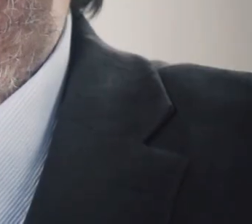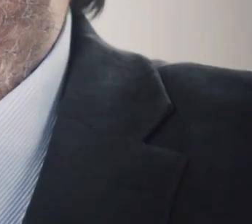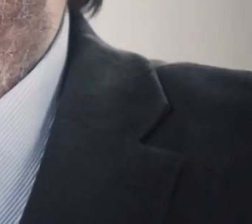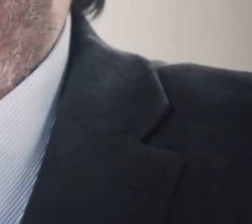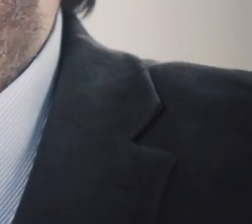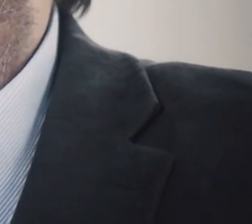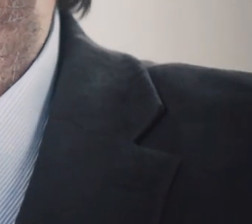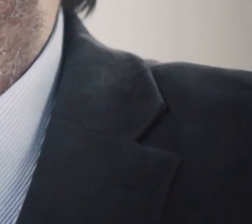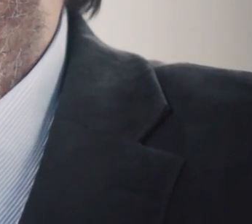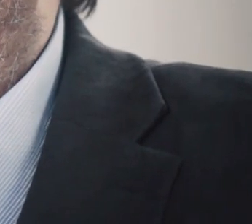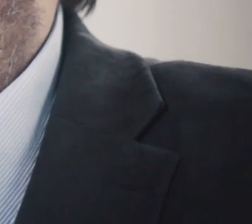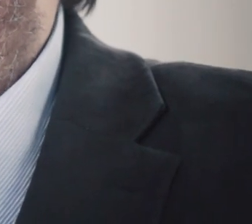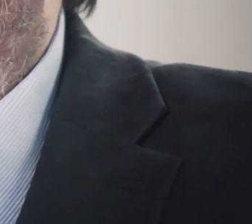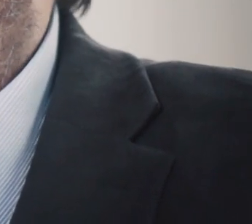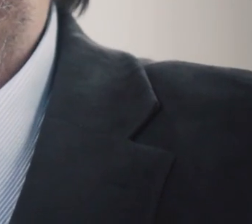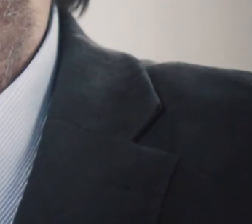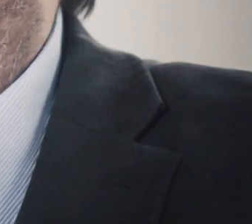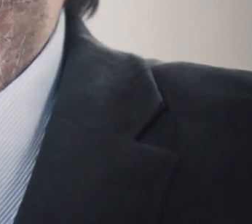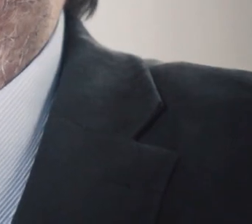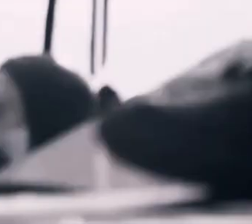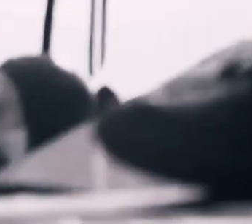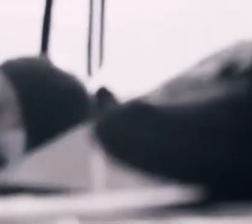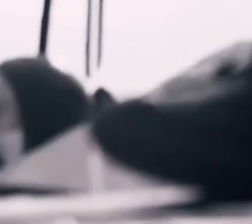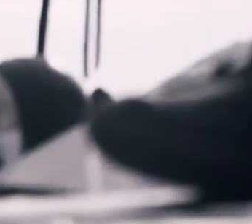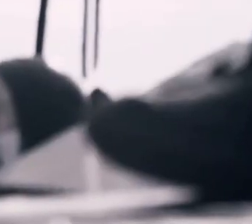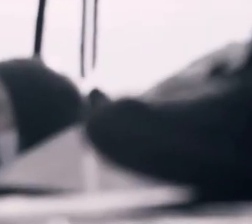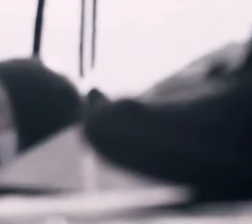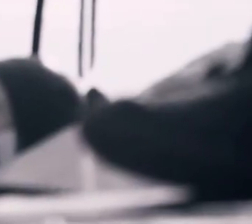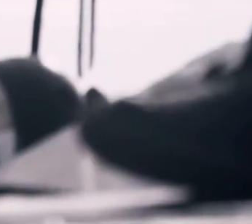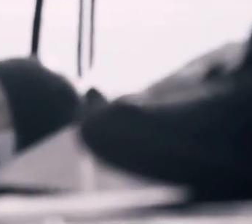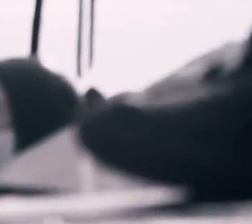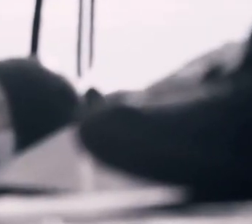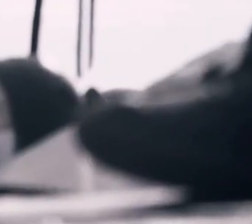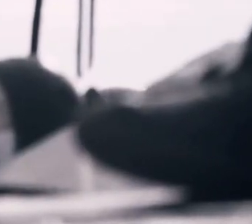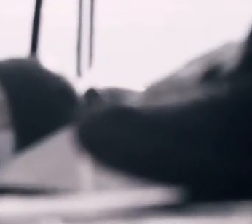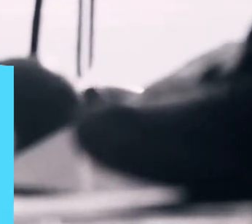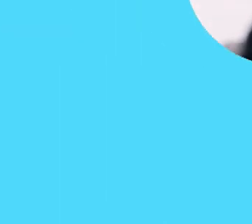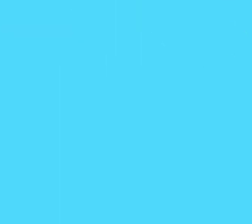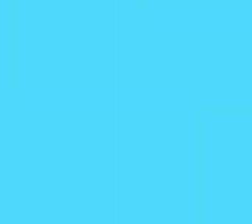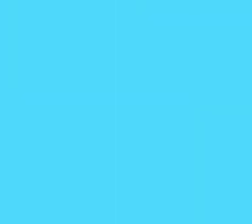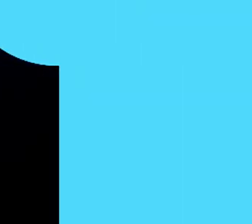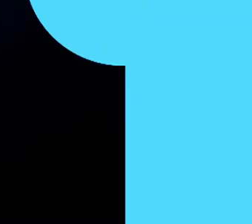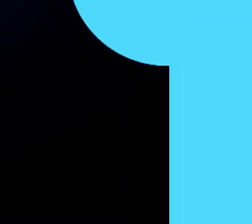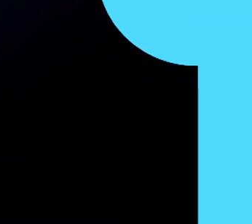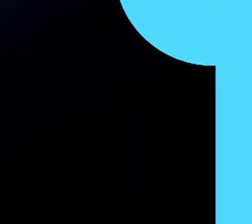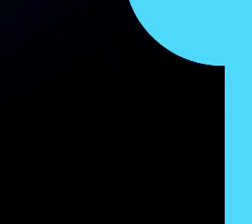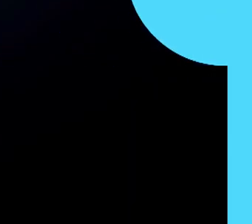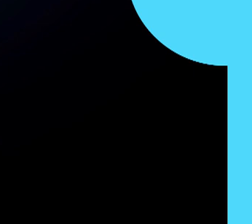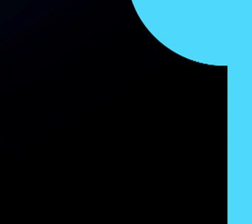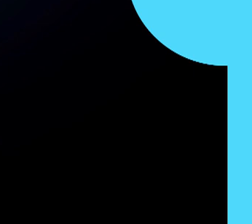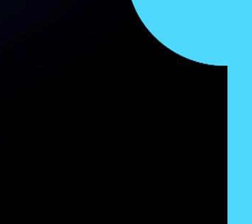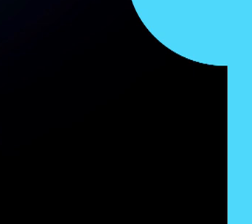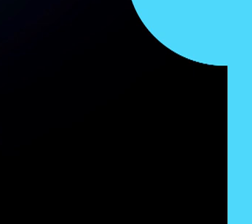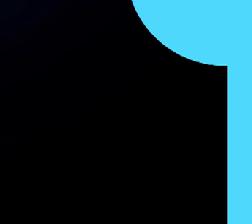Всеостання війна, все добове чоловіцтво зазвірцем стає. Зараз це війна, яка закриває вже кештальти. Остання війна.